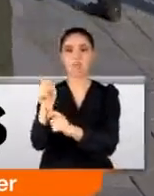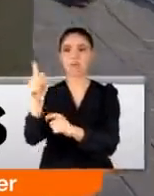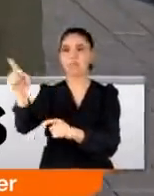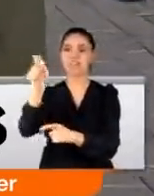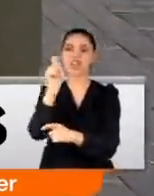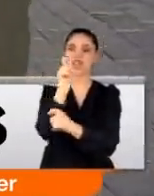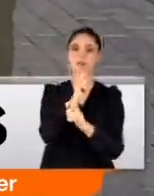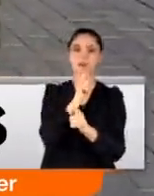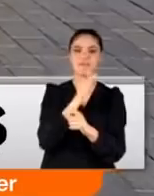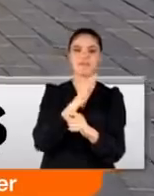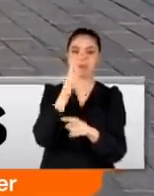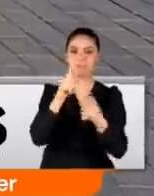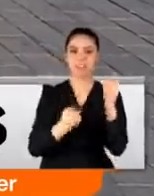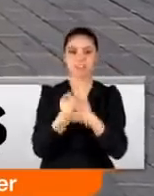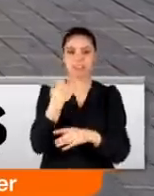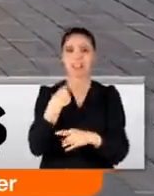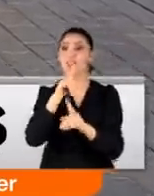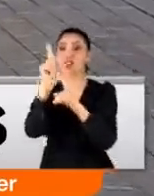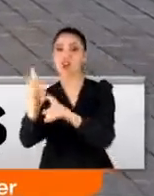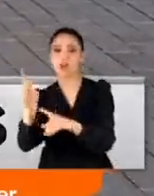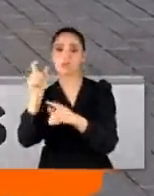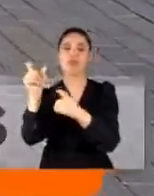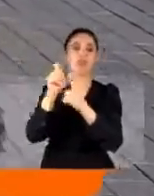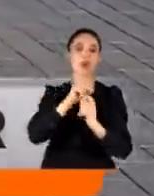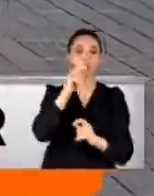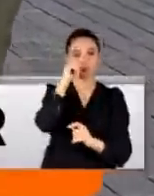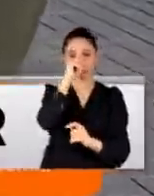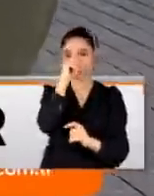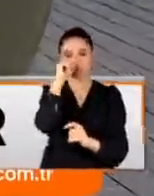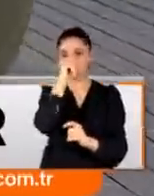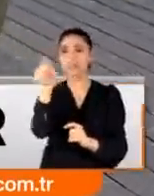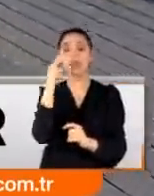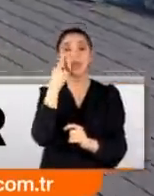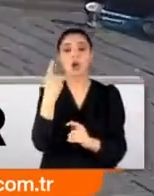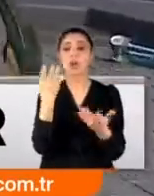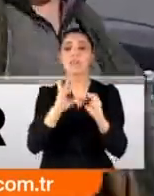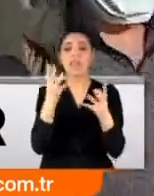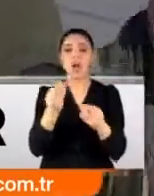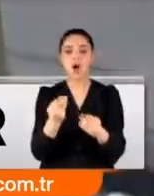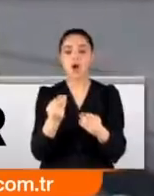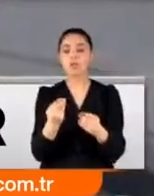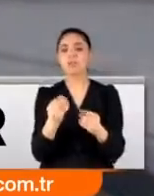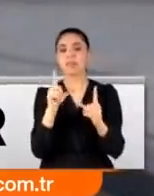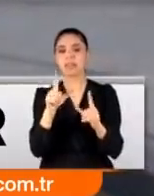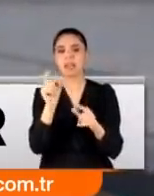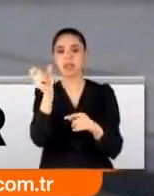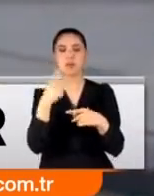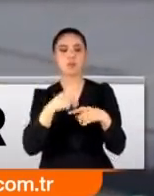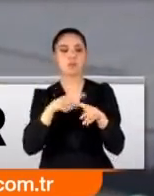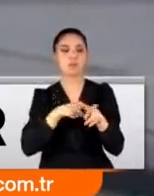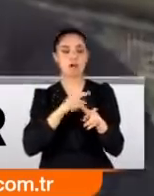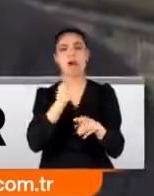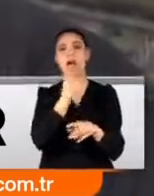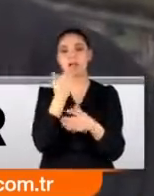bize soranlar çıktı. Biz de size soralım o zaman sizce ne olmalı? Göküstücü diyormuşum direkt. Uzaydaki adam.